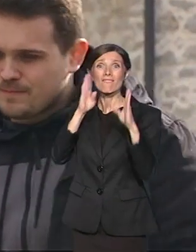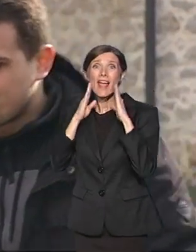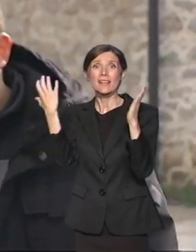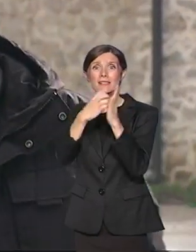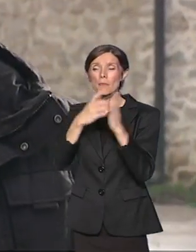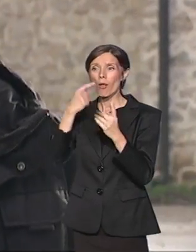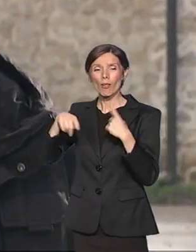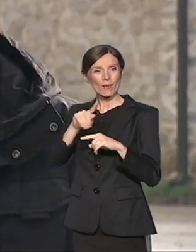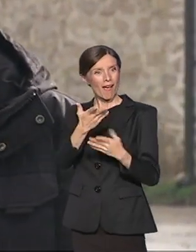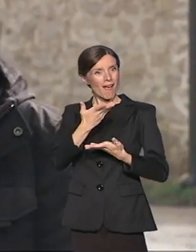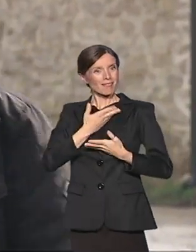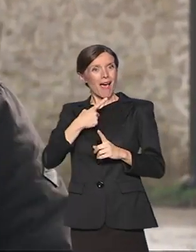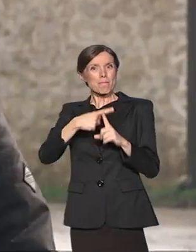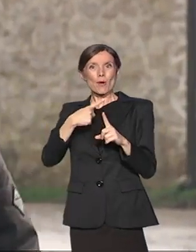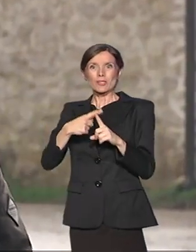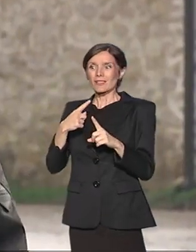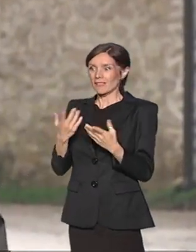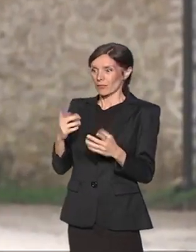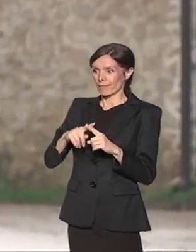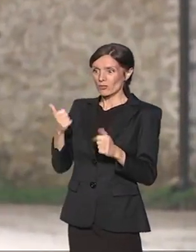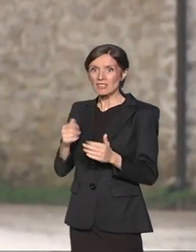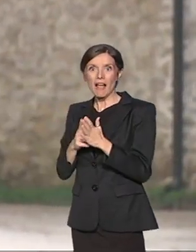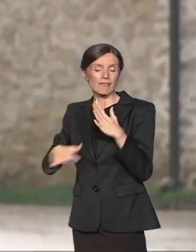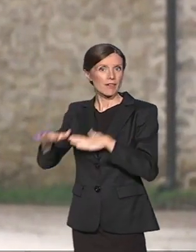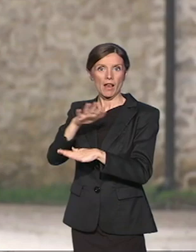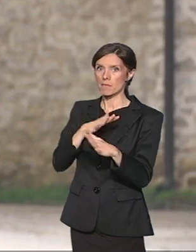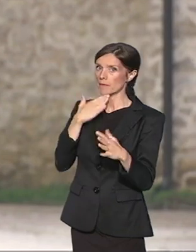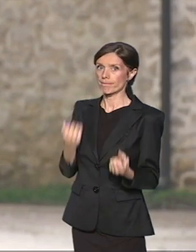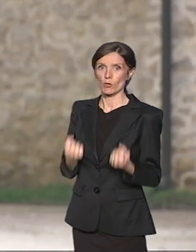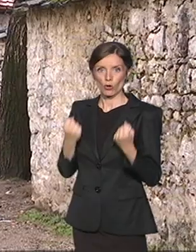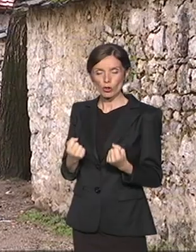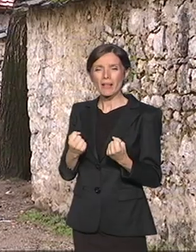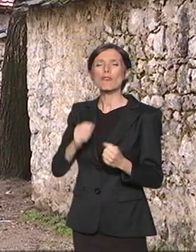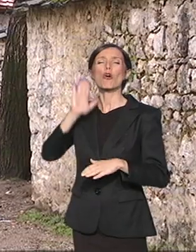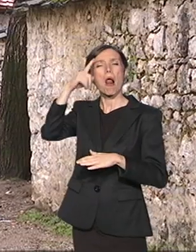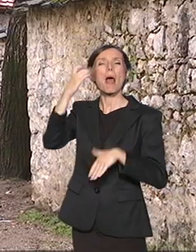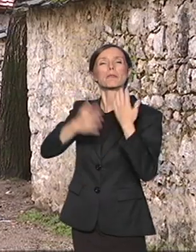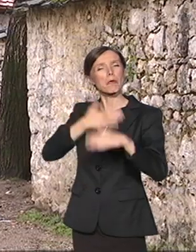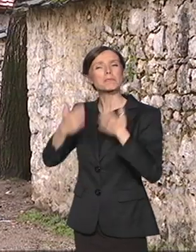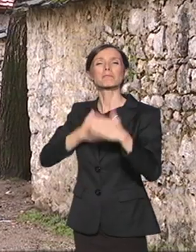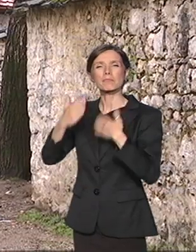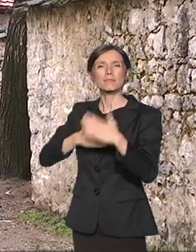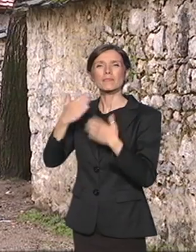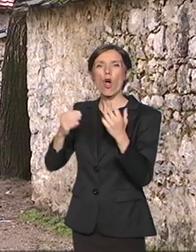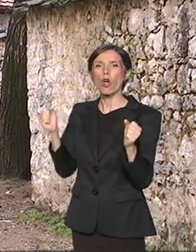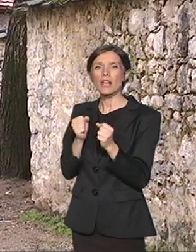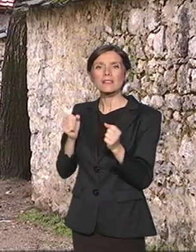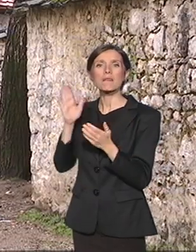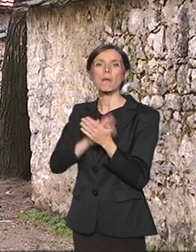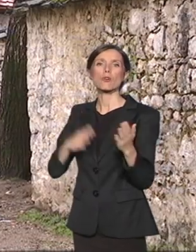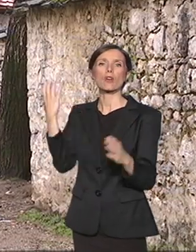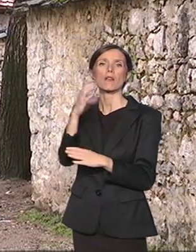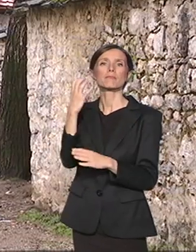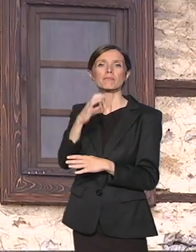u vremenu punom izazova. I onda početkom zime fotografije koje svedoče o kartama kupljenim u jednom